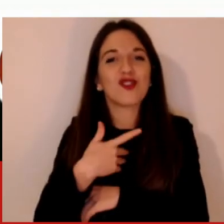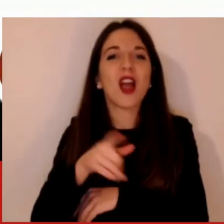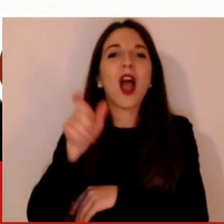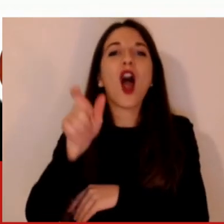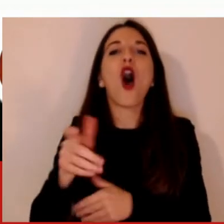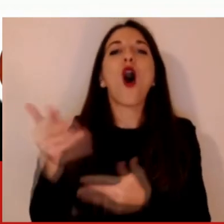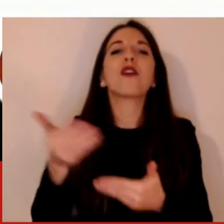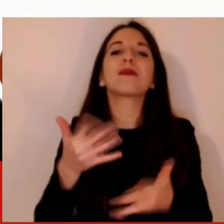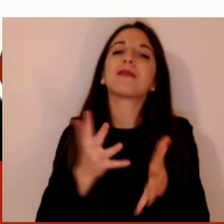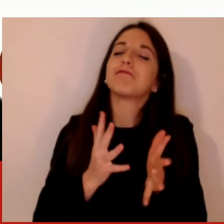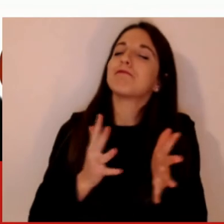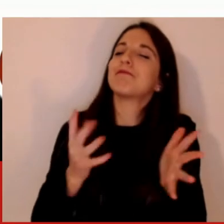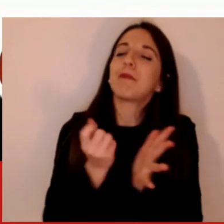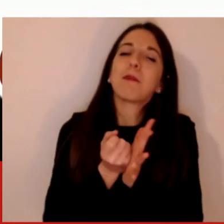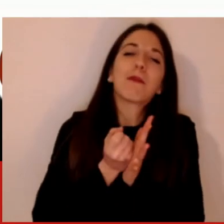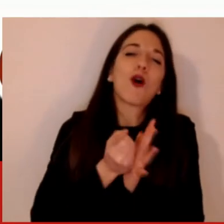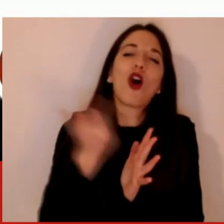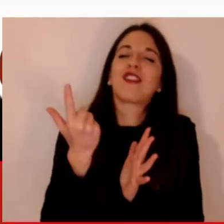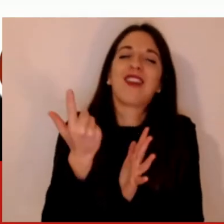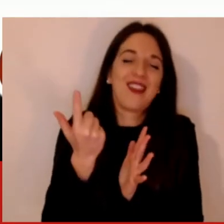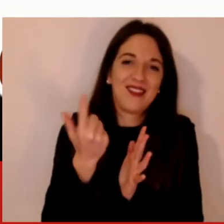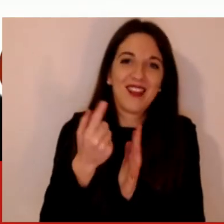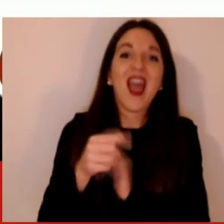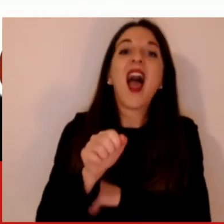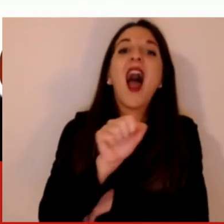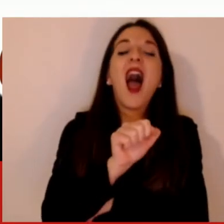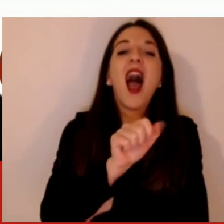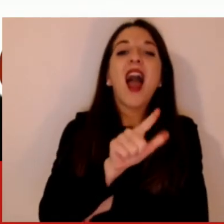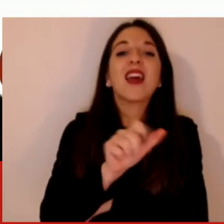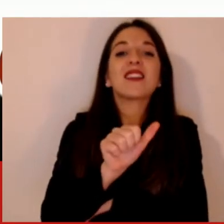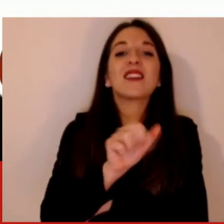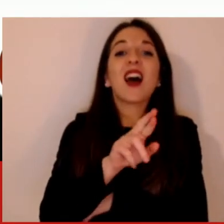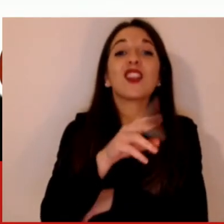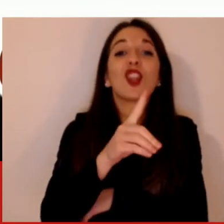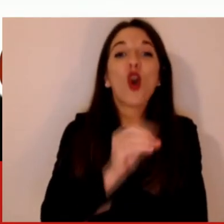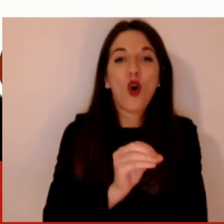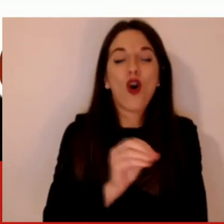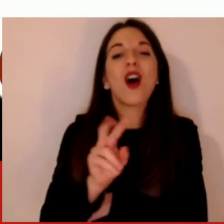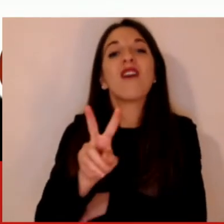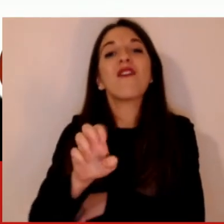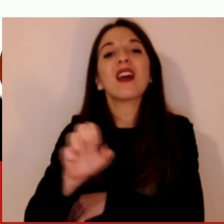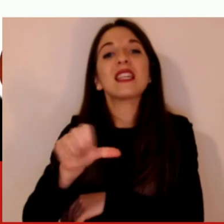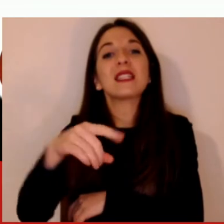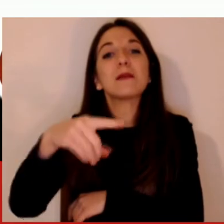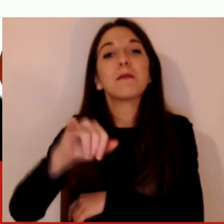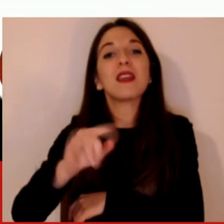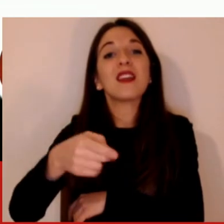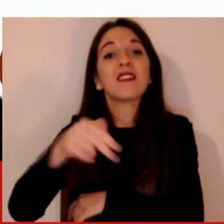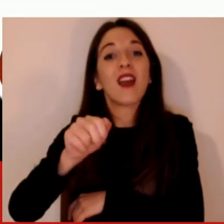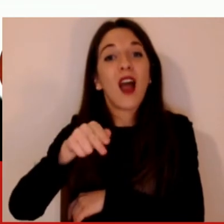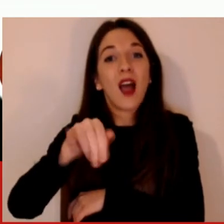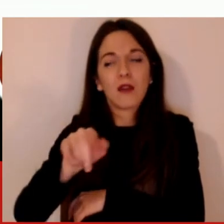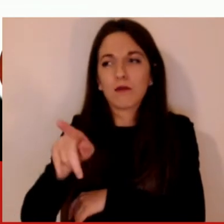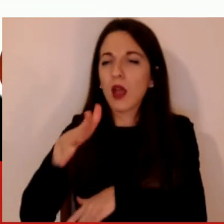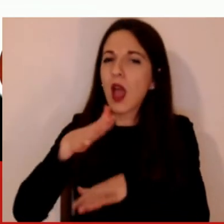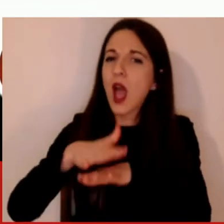professor Alessandro Vespignani che ovviamente è uno degli maggiori esperti oggi al mondo per quanto riguarda tutto il tema